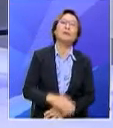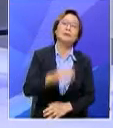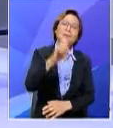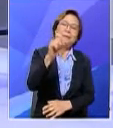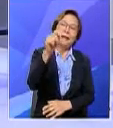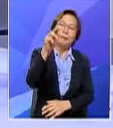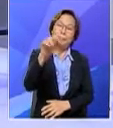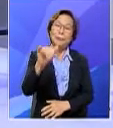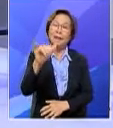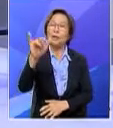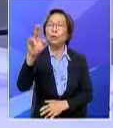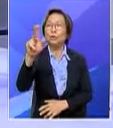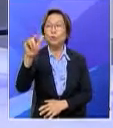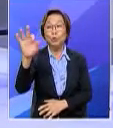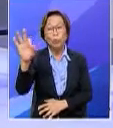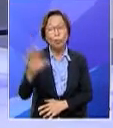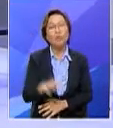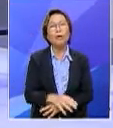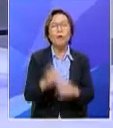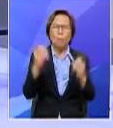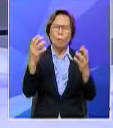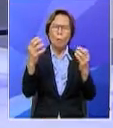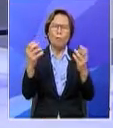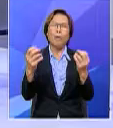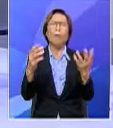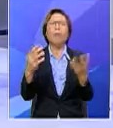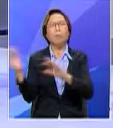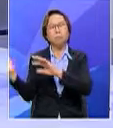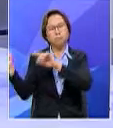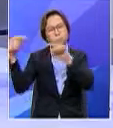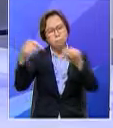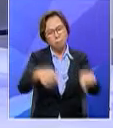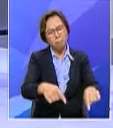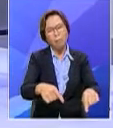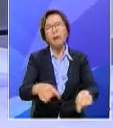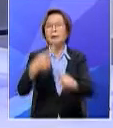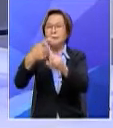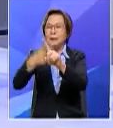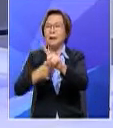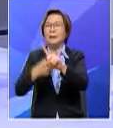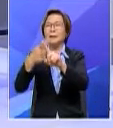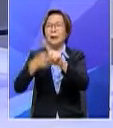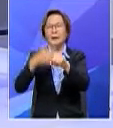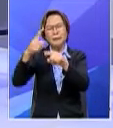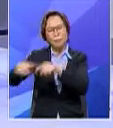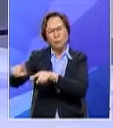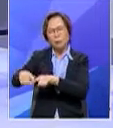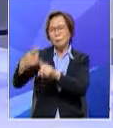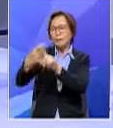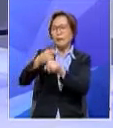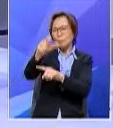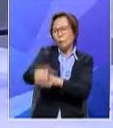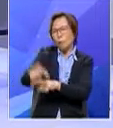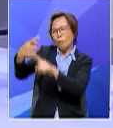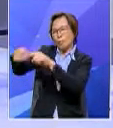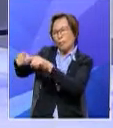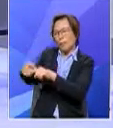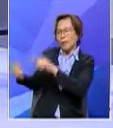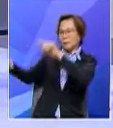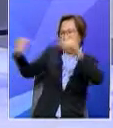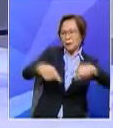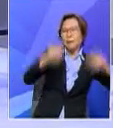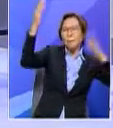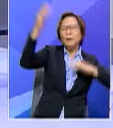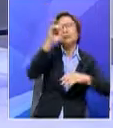Yusuf ramai lagi Sheikh Mishari mereka ini daripada bunuh-bunuh yang berbeza-beza tetapi mereka datang ke Malaysia untuk